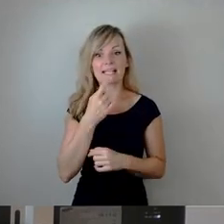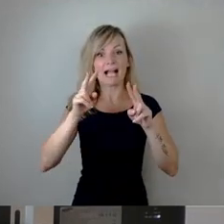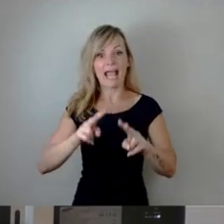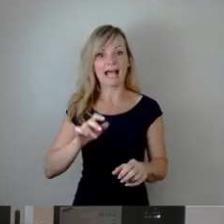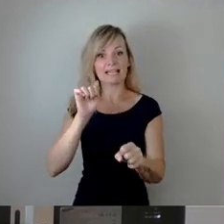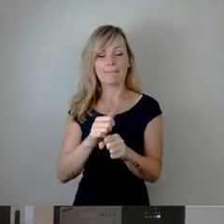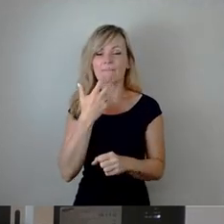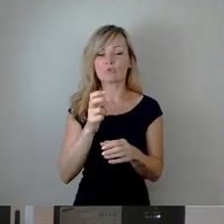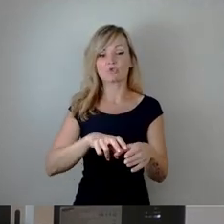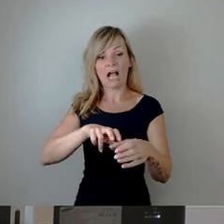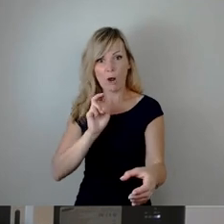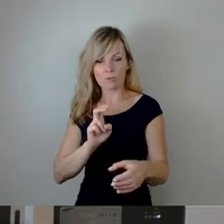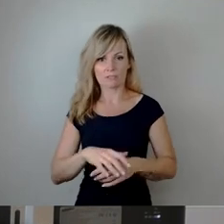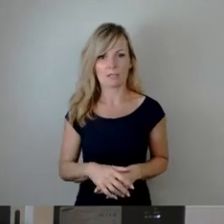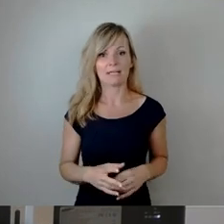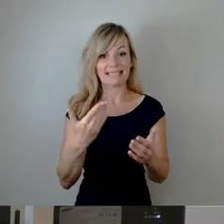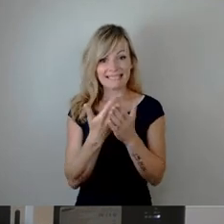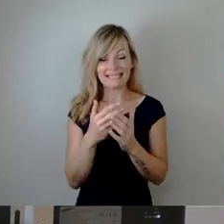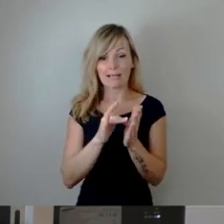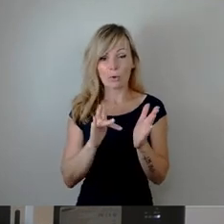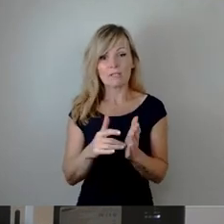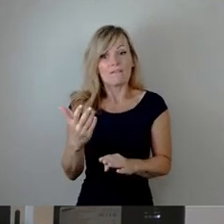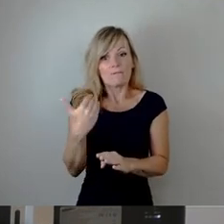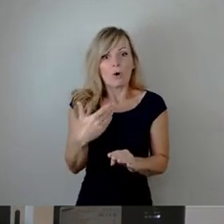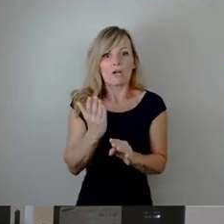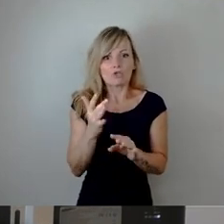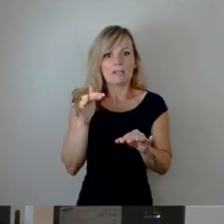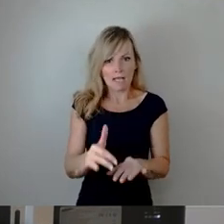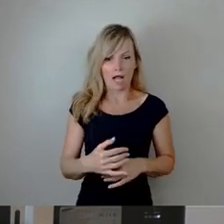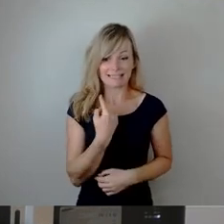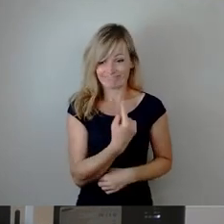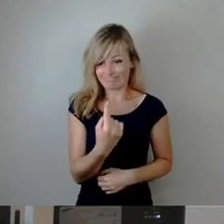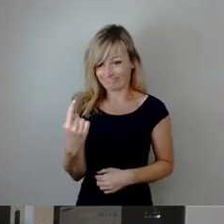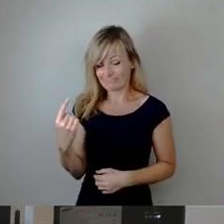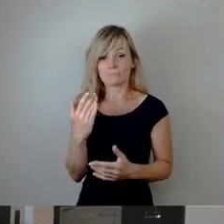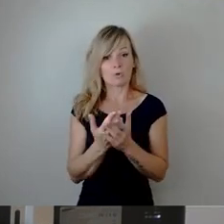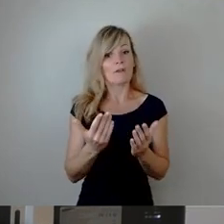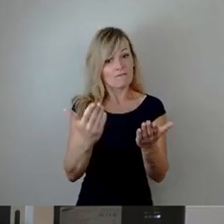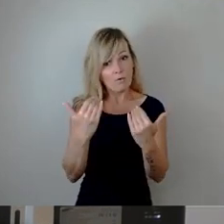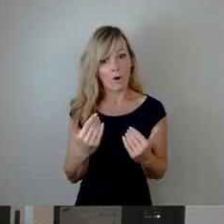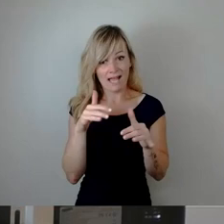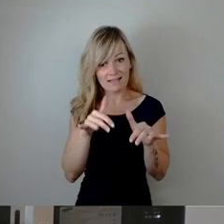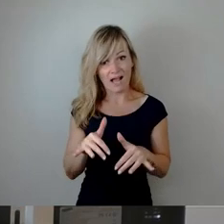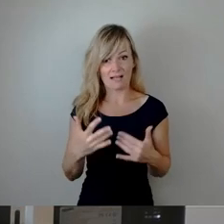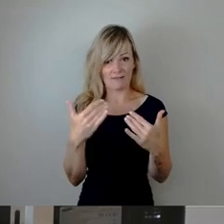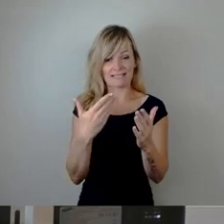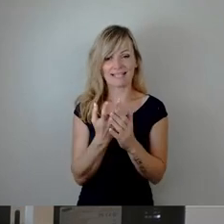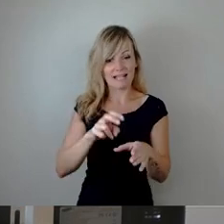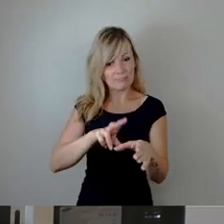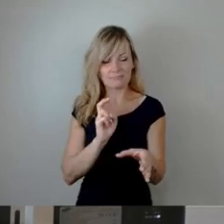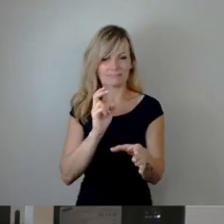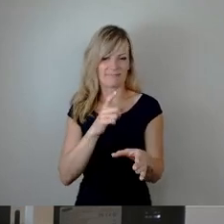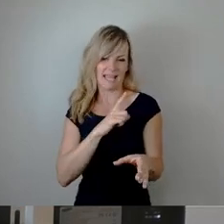möchte, nachträglich entstanden sind. Sondern die Gründe haben in jedem Einzelfall bereits im Vorhinein vorgelegen.